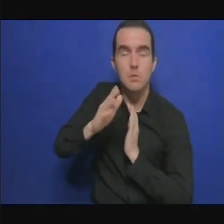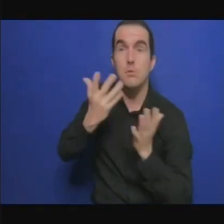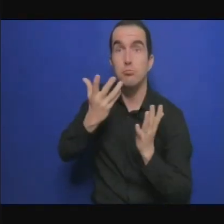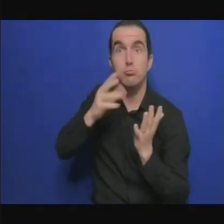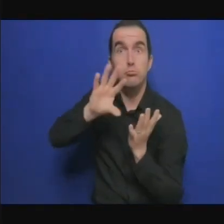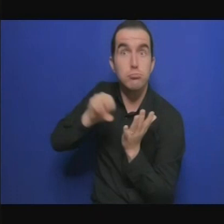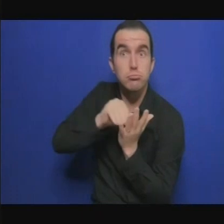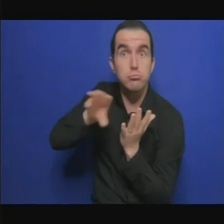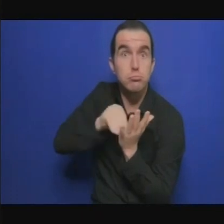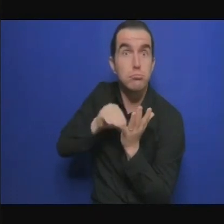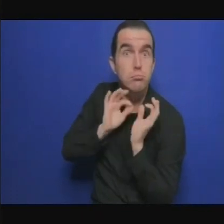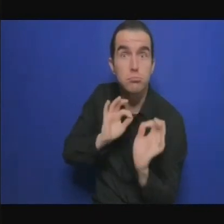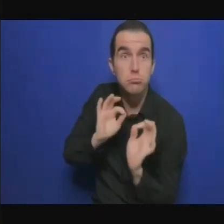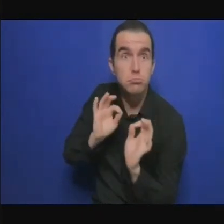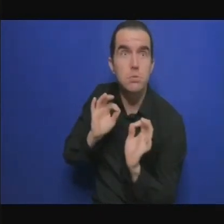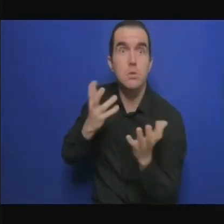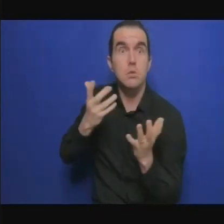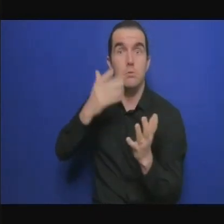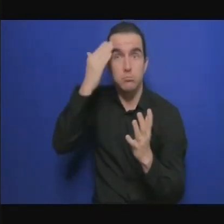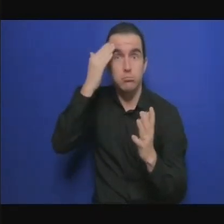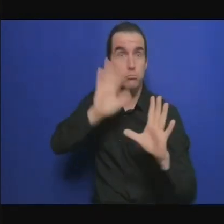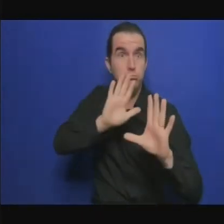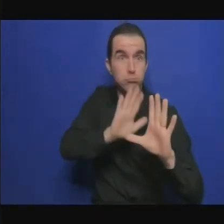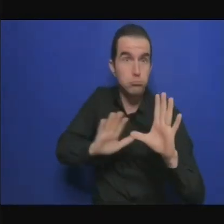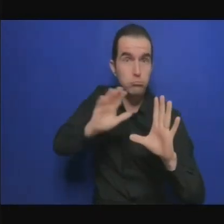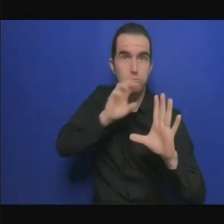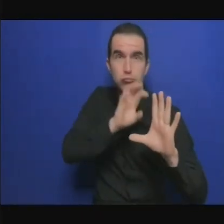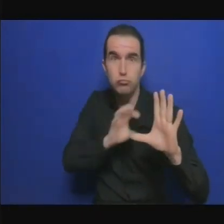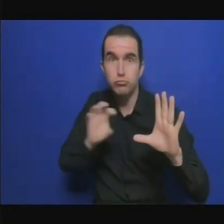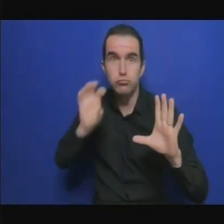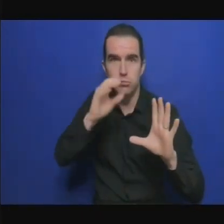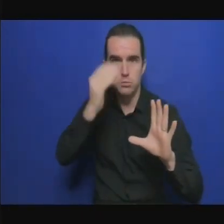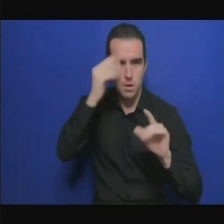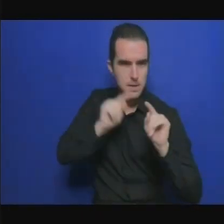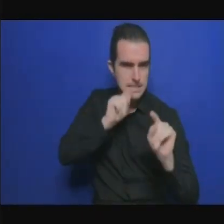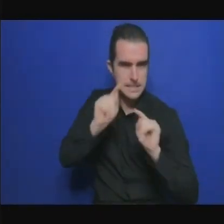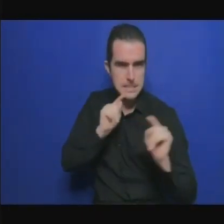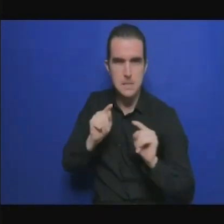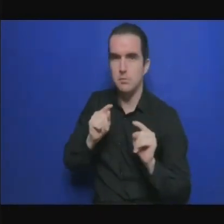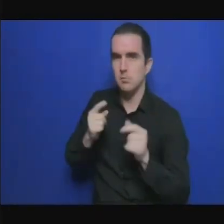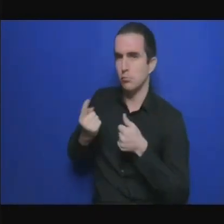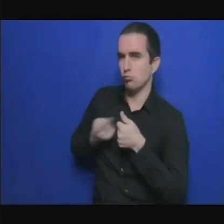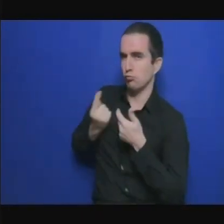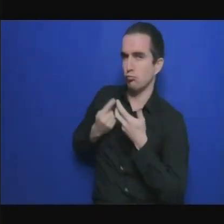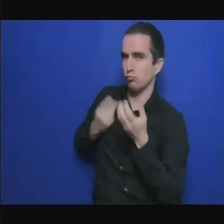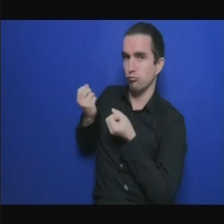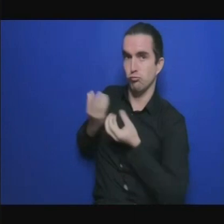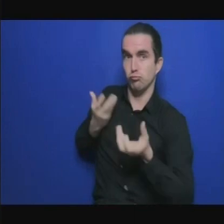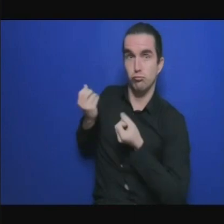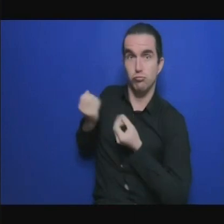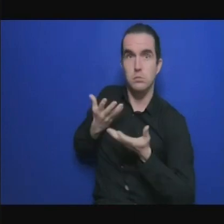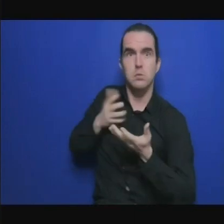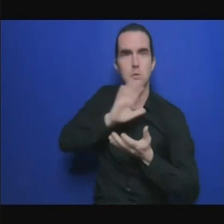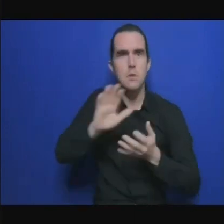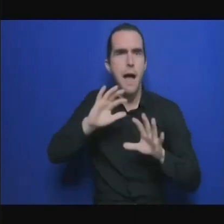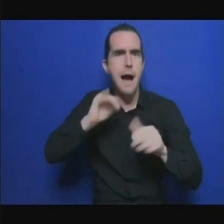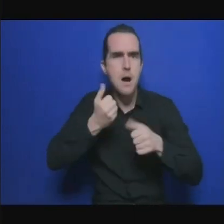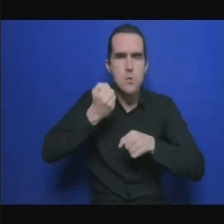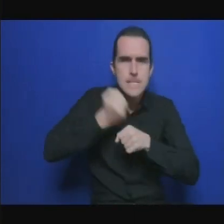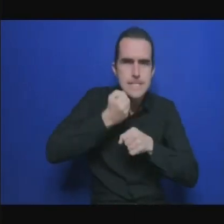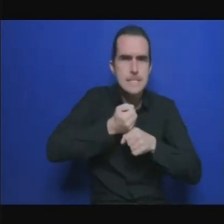utilisés pour la fabrication la production d'énergie et je parle là des pays africains